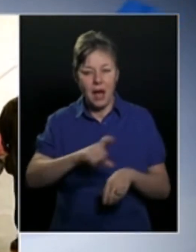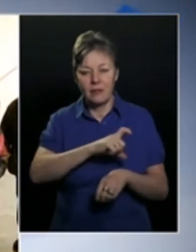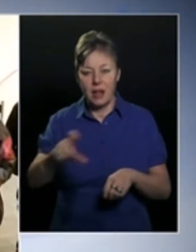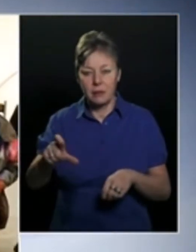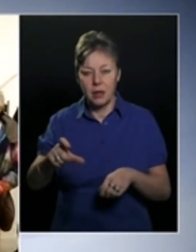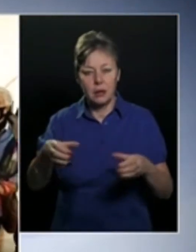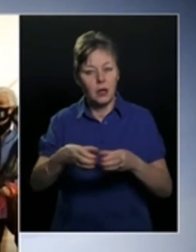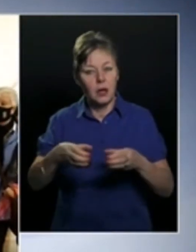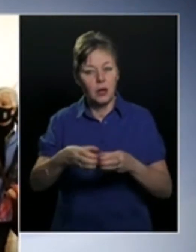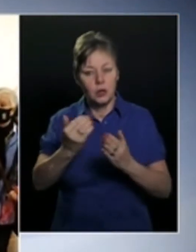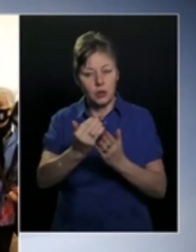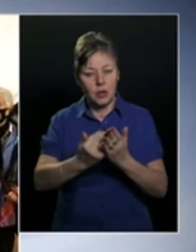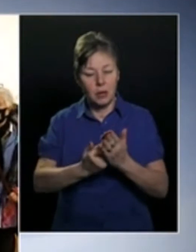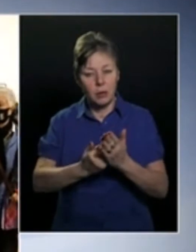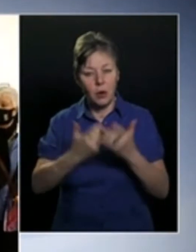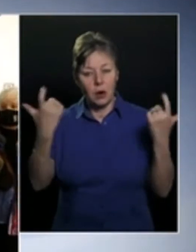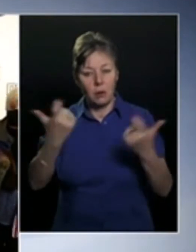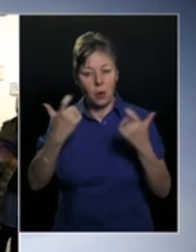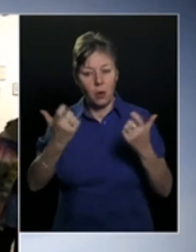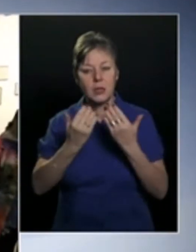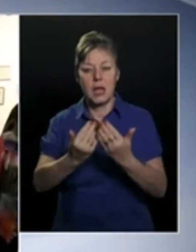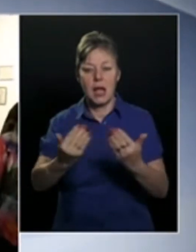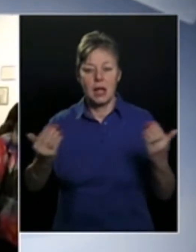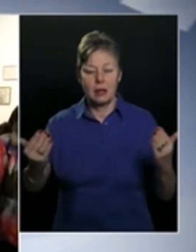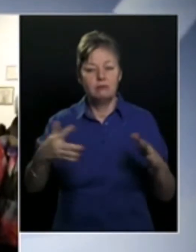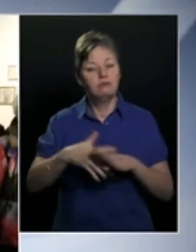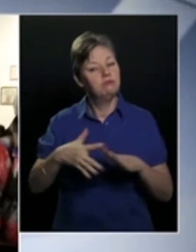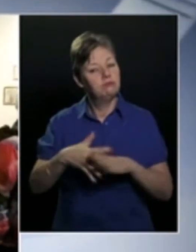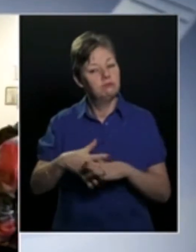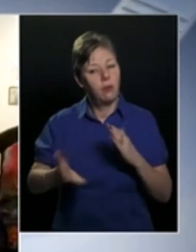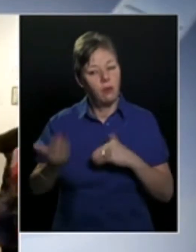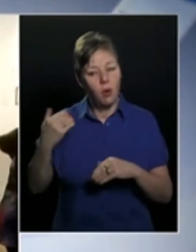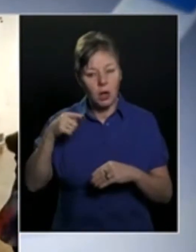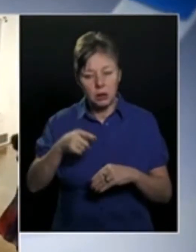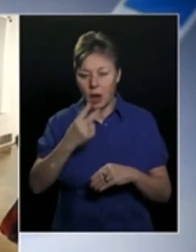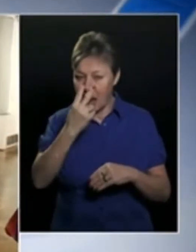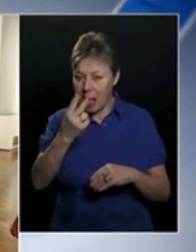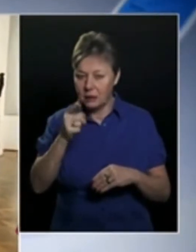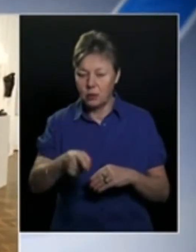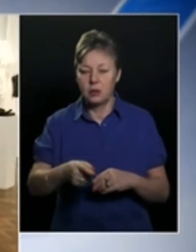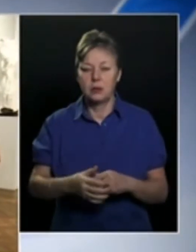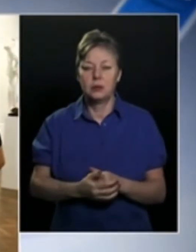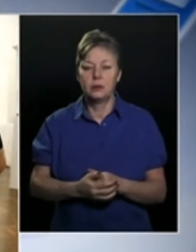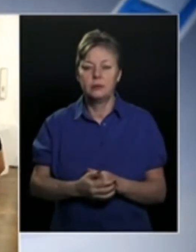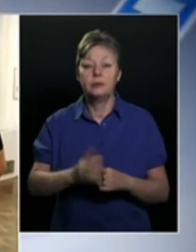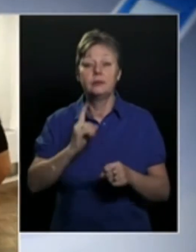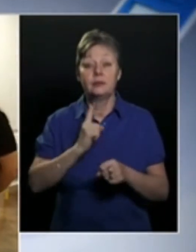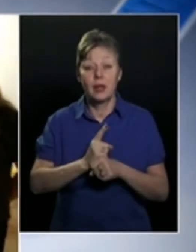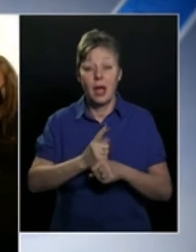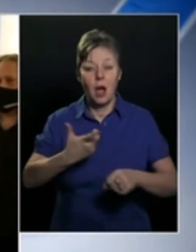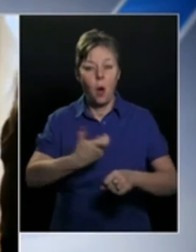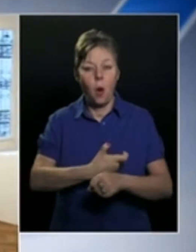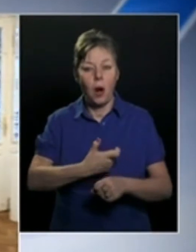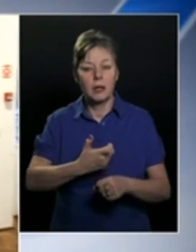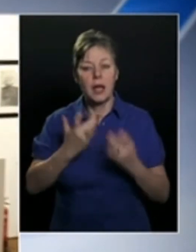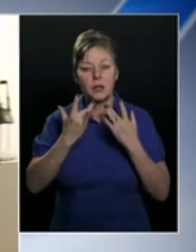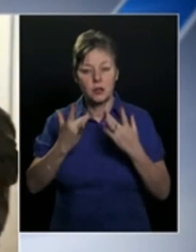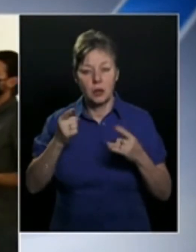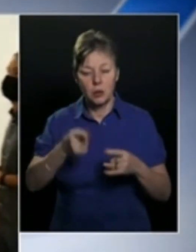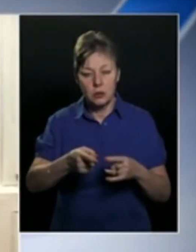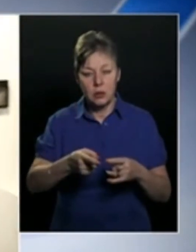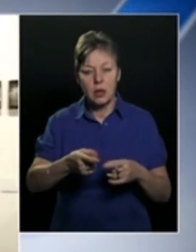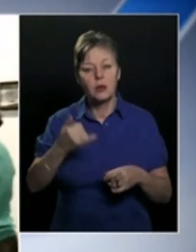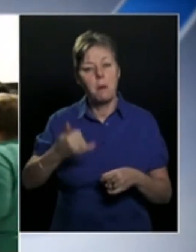pandémia miatt a közösségi programok, koncertek, kiállítások korlátozottan voltak látogathatóak. Viszont az oltásnak